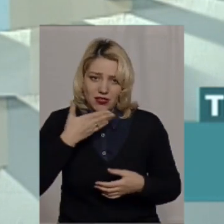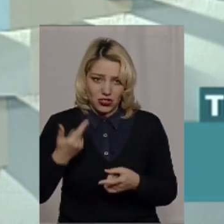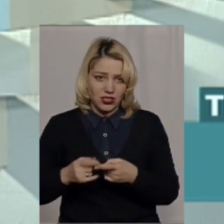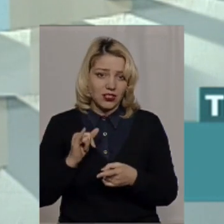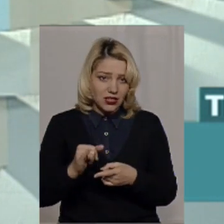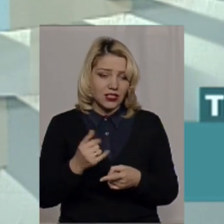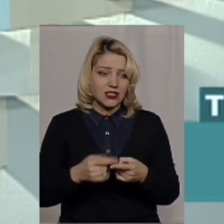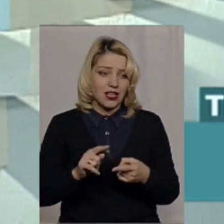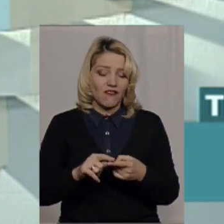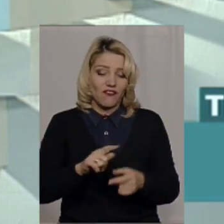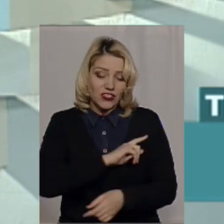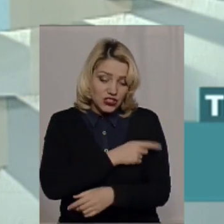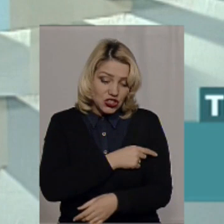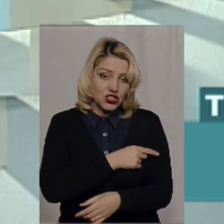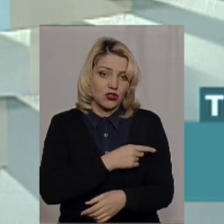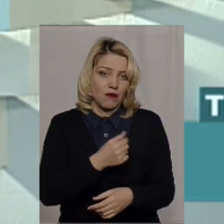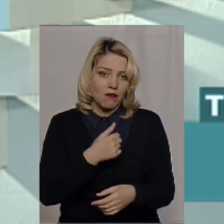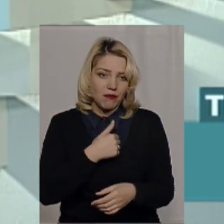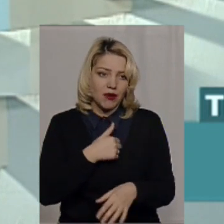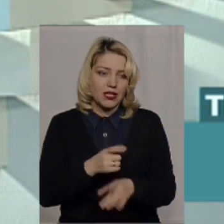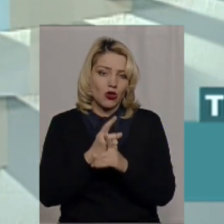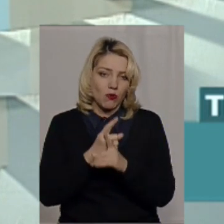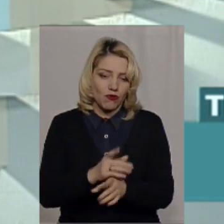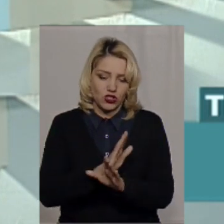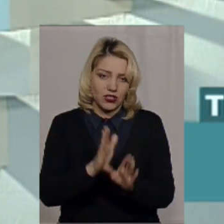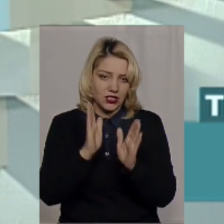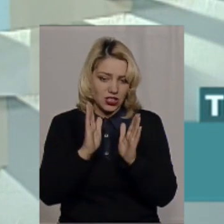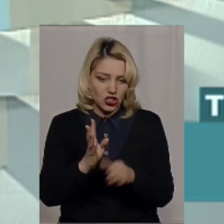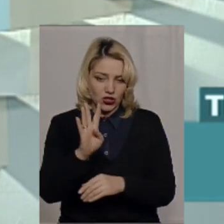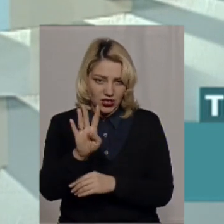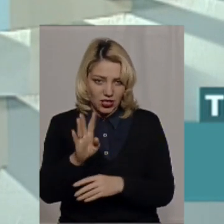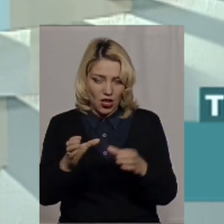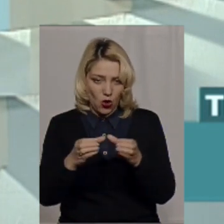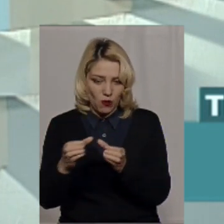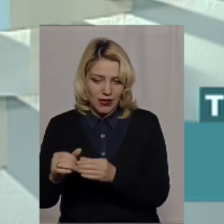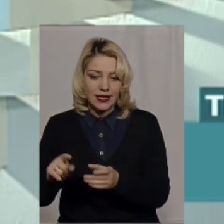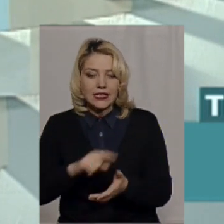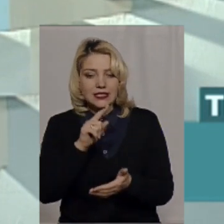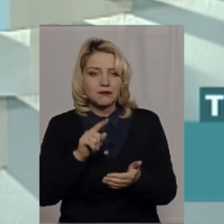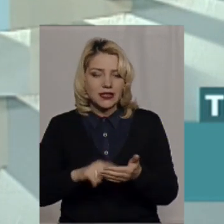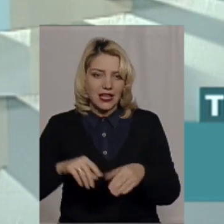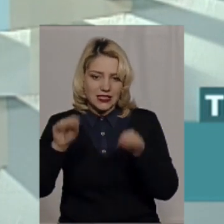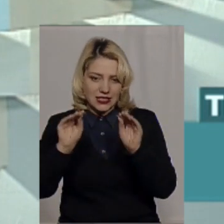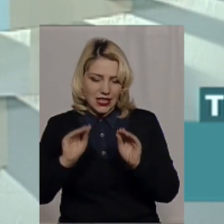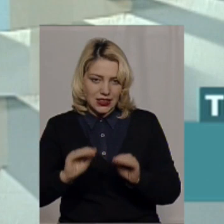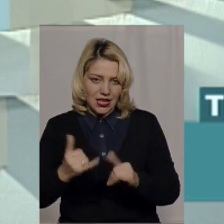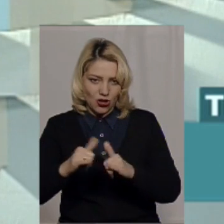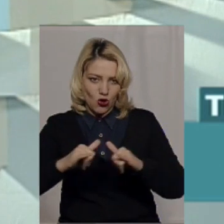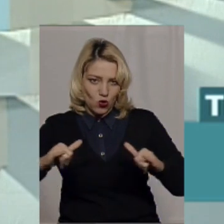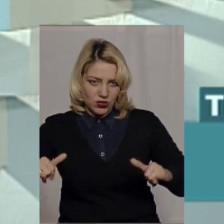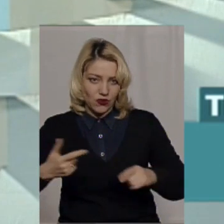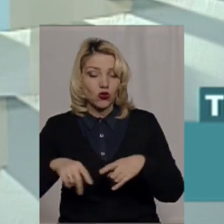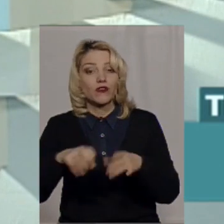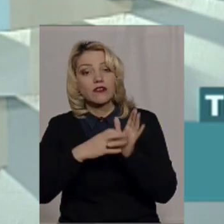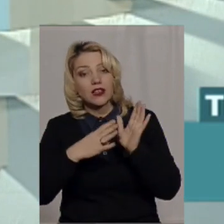цей 18-й рік супроводжували чотири лише громади з питань написання стратегії розвитку. В 2019 році